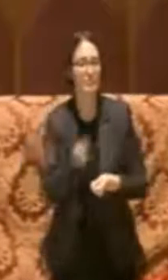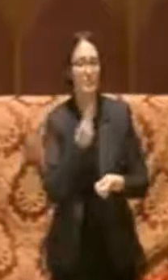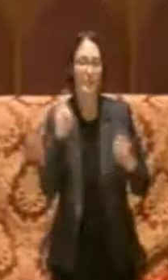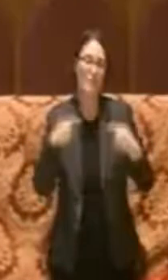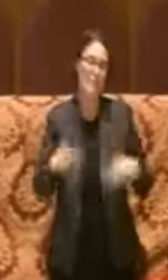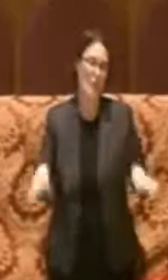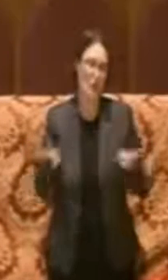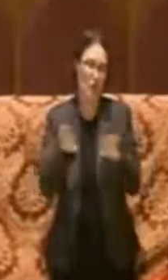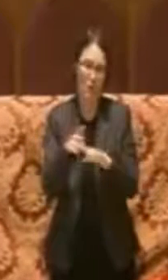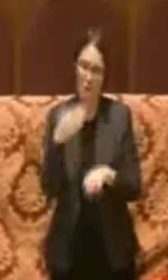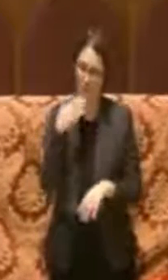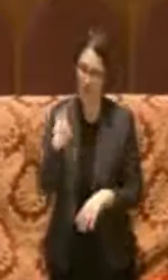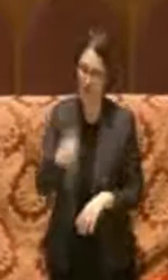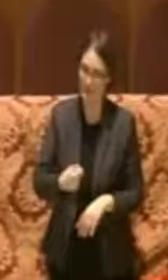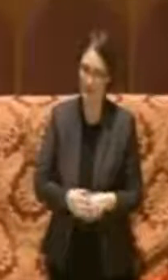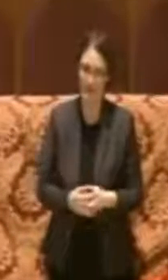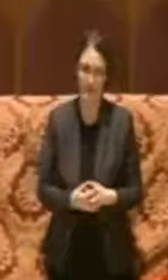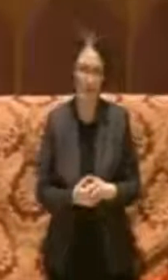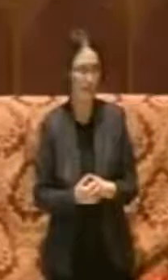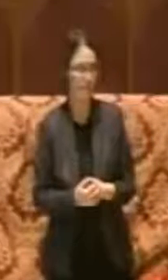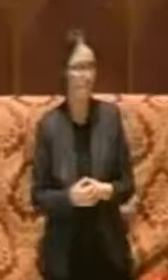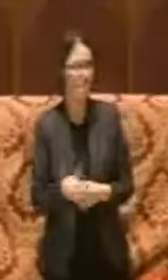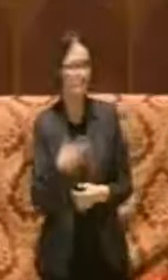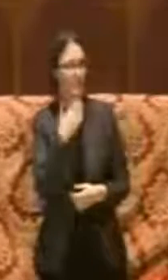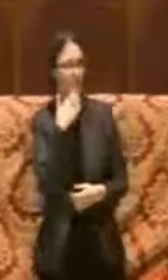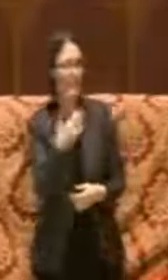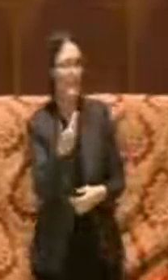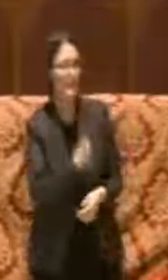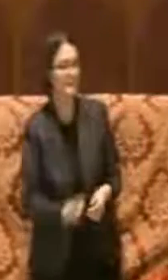concludo. Grazie Presidente. Grazie a lei, consigliere.